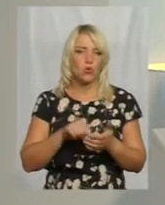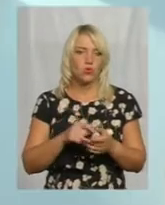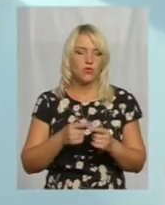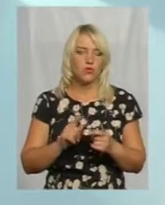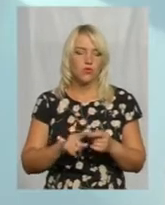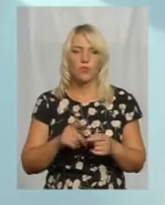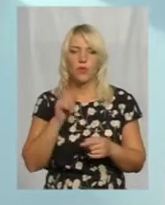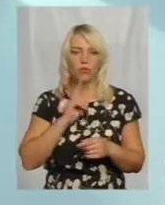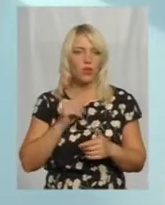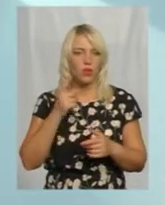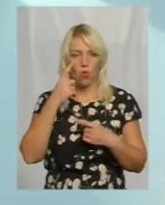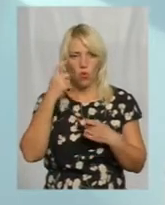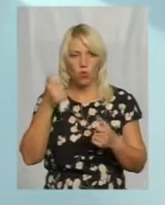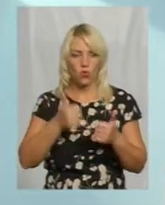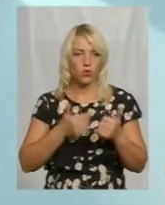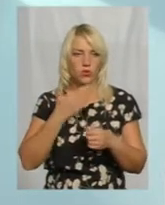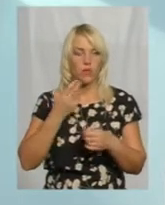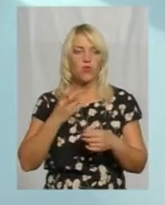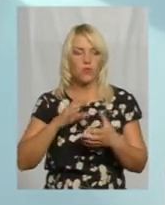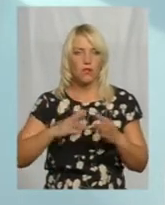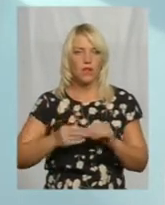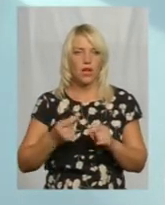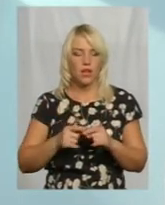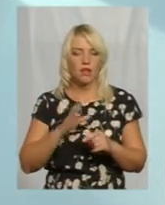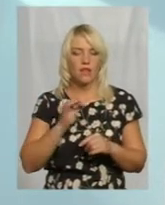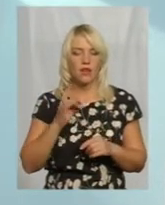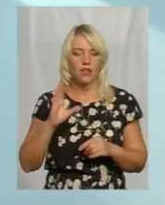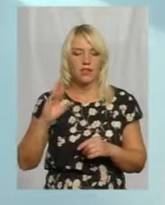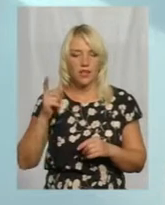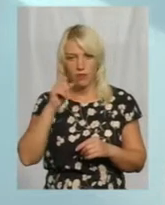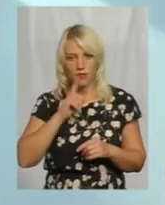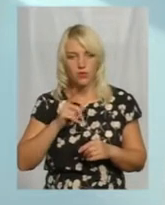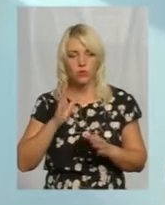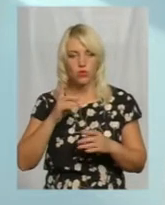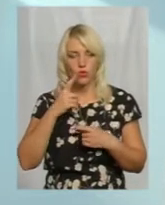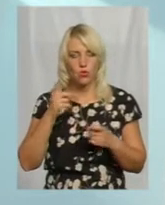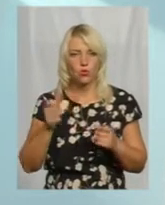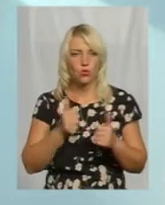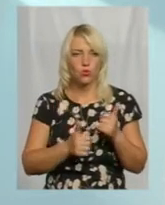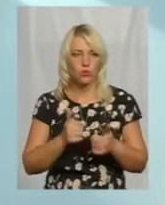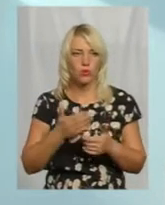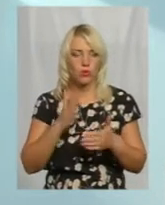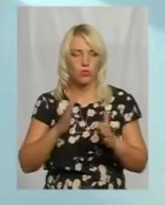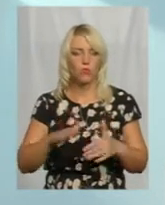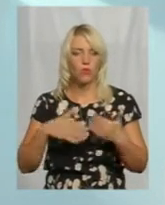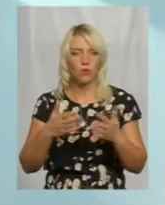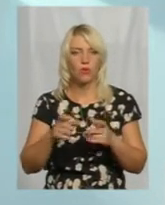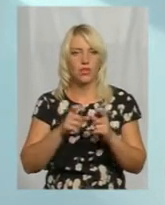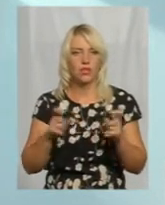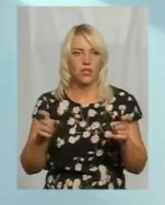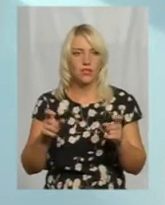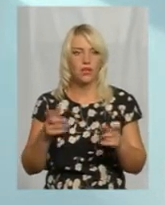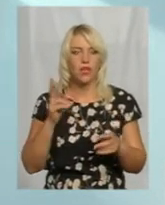конкурс, тому ми не знаємо. Але взагалі-то він вже десь в вересні місяці буде оголошуватися конкурс, і ми будемо пропонувати закладам,